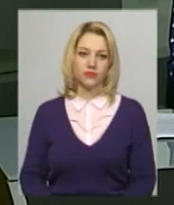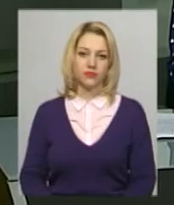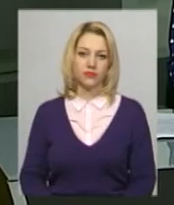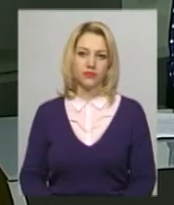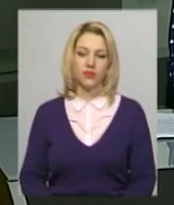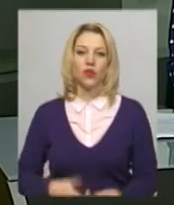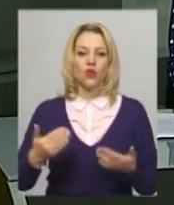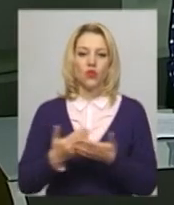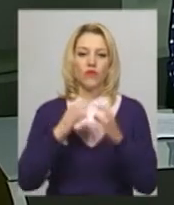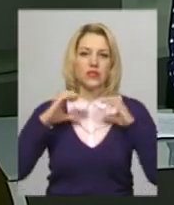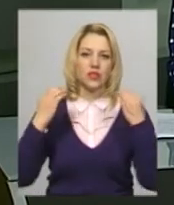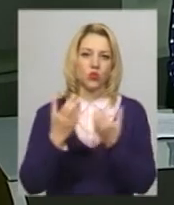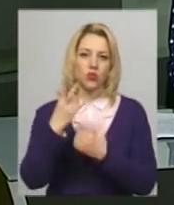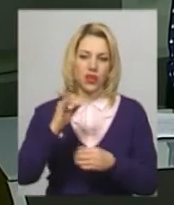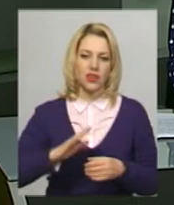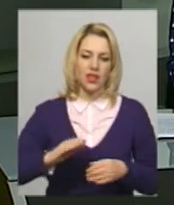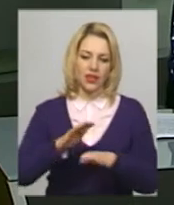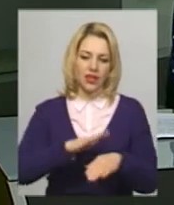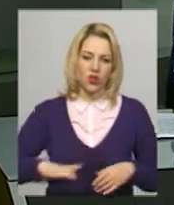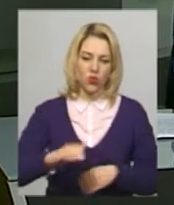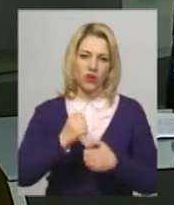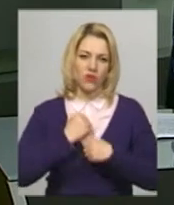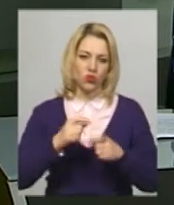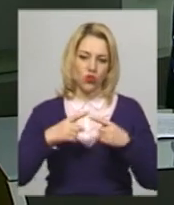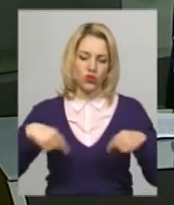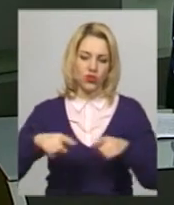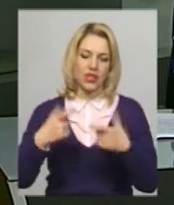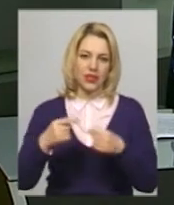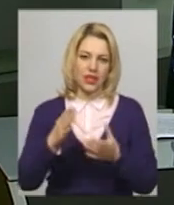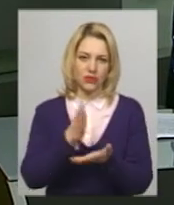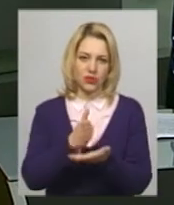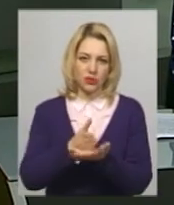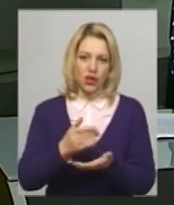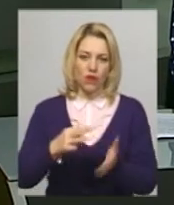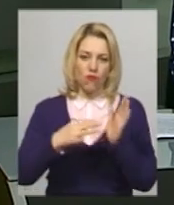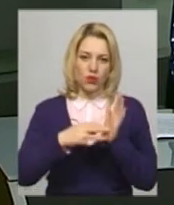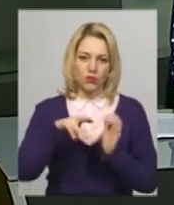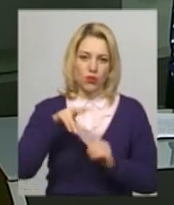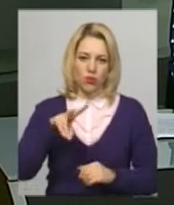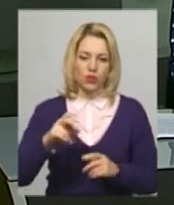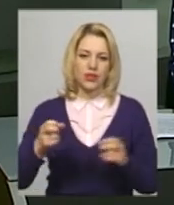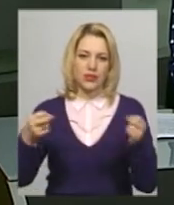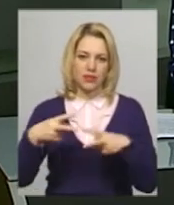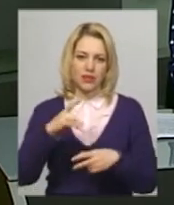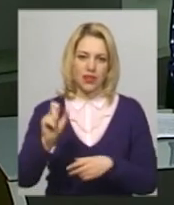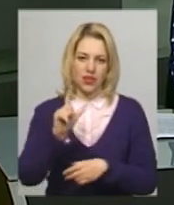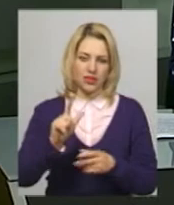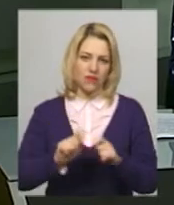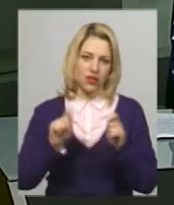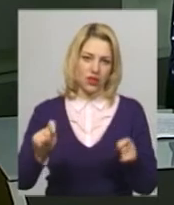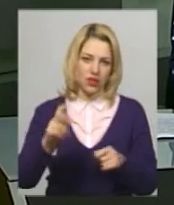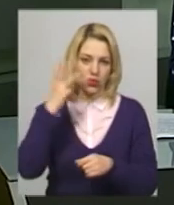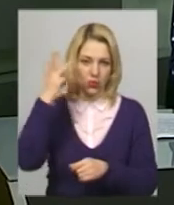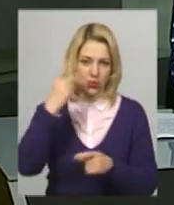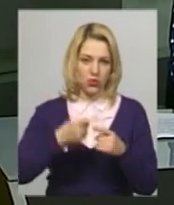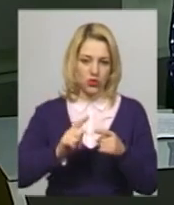Новий стадіон на території військової частини, де дислокується 8-й окремий полк спецпризначення, сил спеціальних операцій відкрили у Хмельницькому.